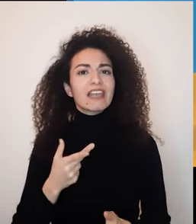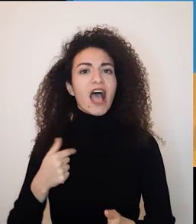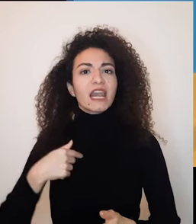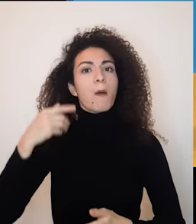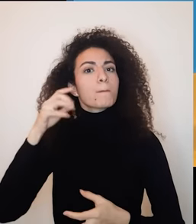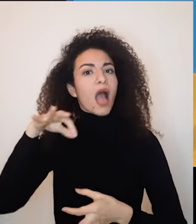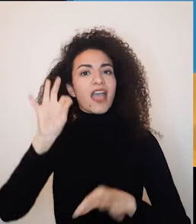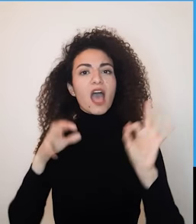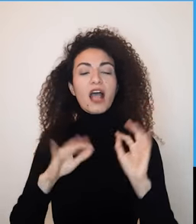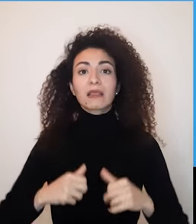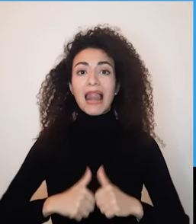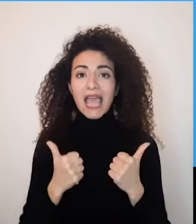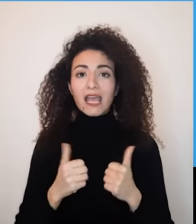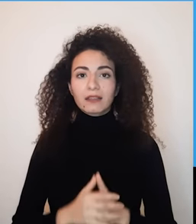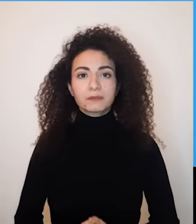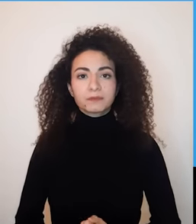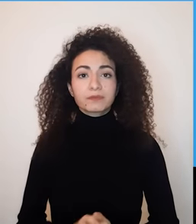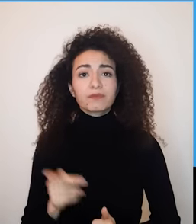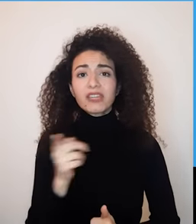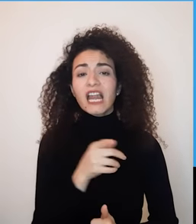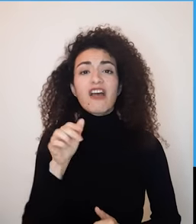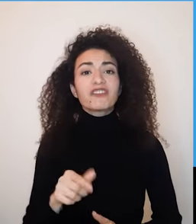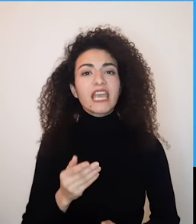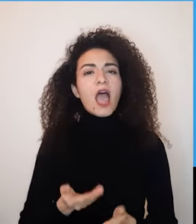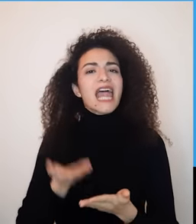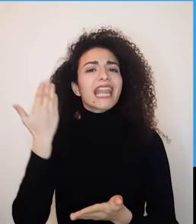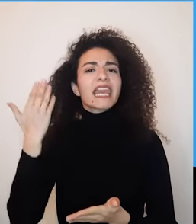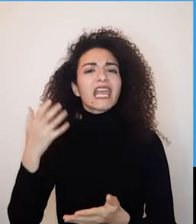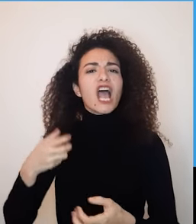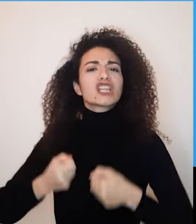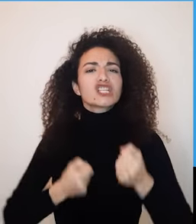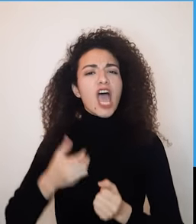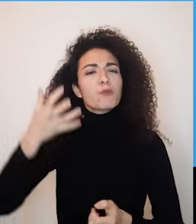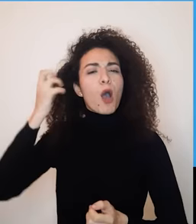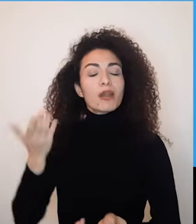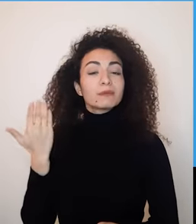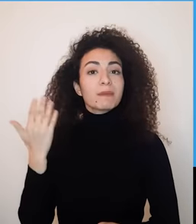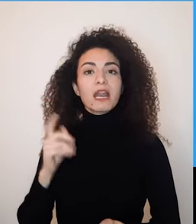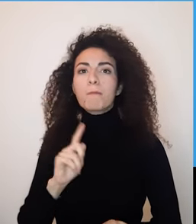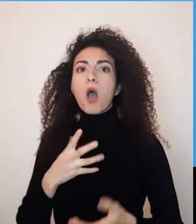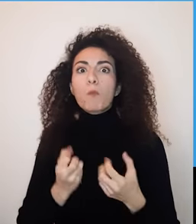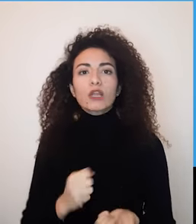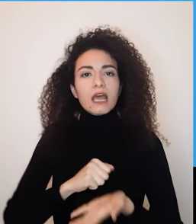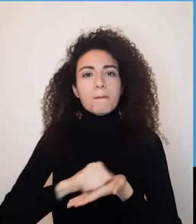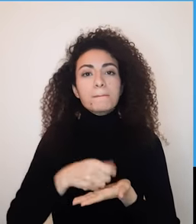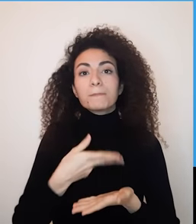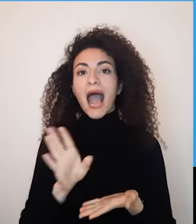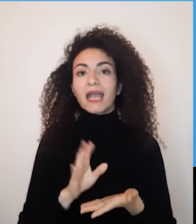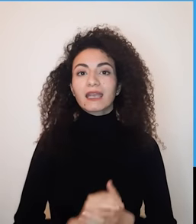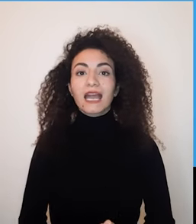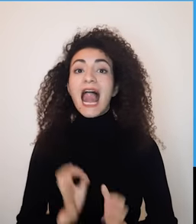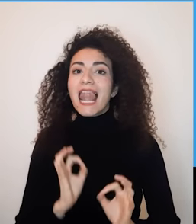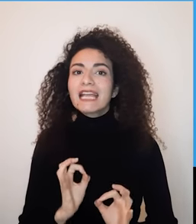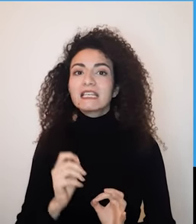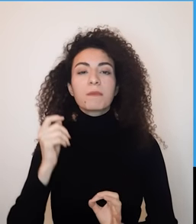وقراراتي بالحياة؟ فلكل شخص تاريخ ما ممكن نمحيه لما نلتقى بمين ممكن يكون شريك الحياة؟